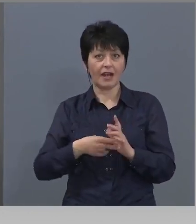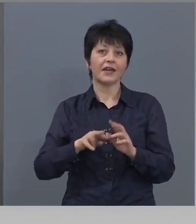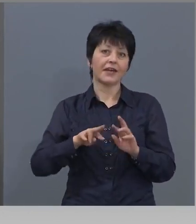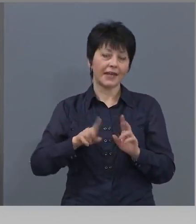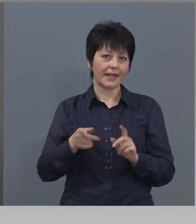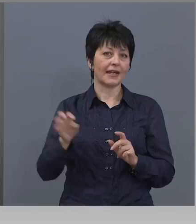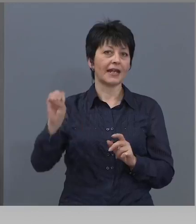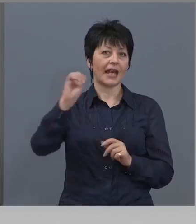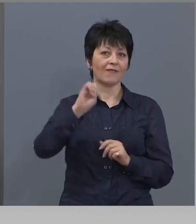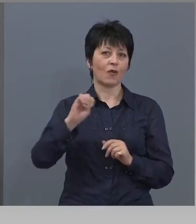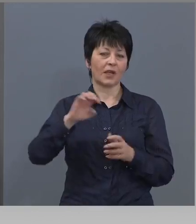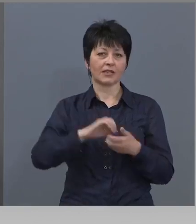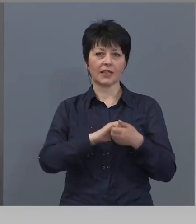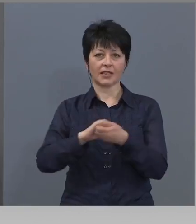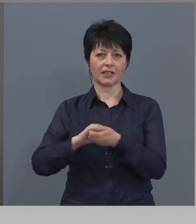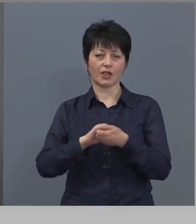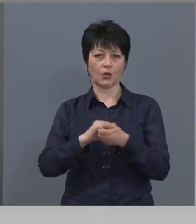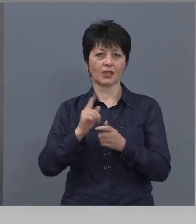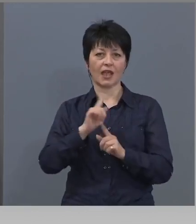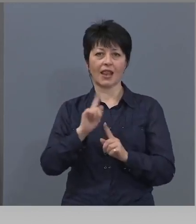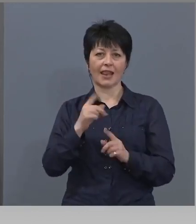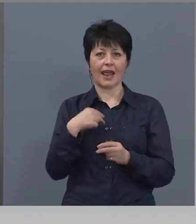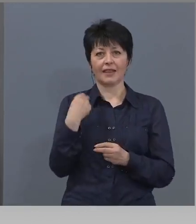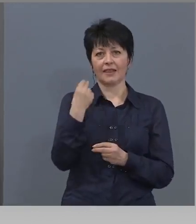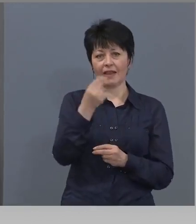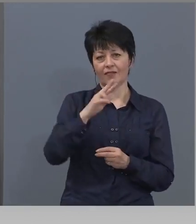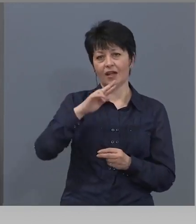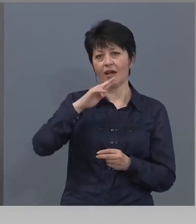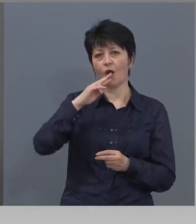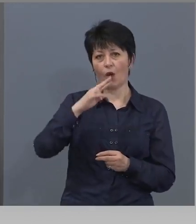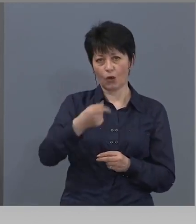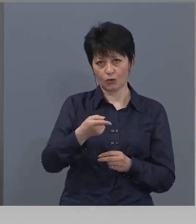съюз не даде най-добрият отговор на COVID-19. Благодаря ви.